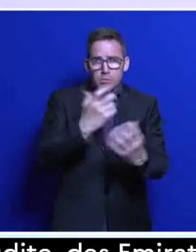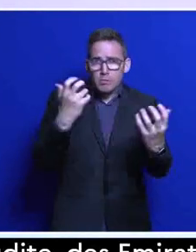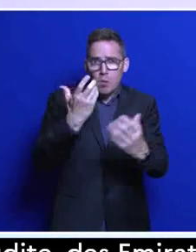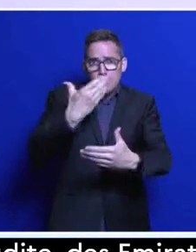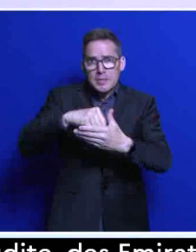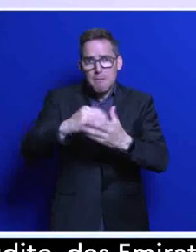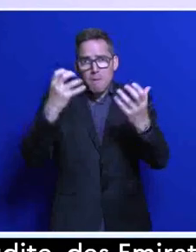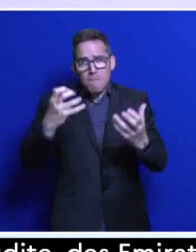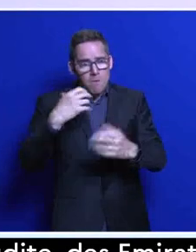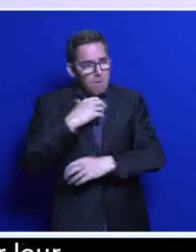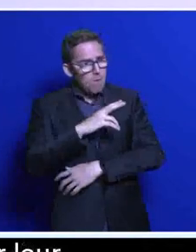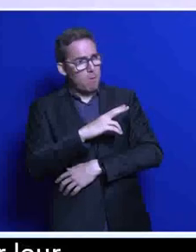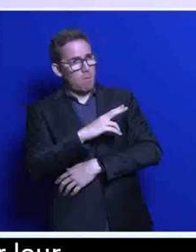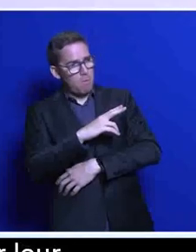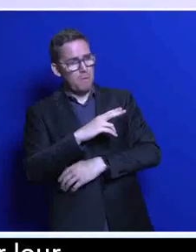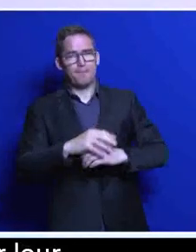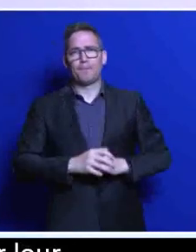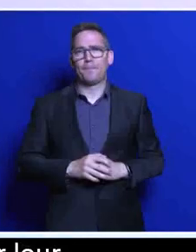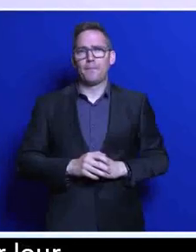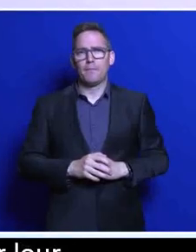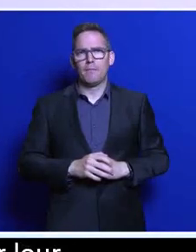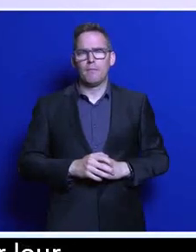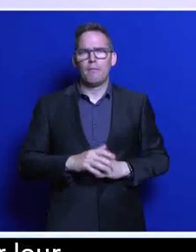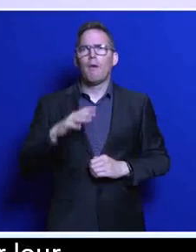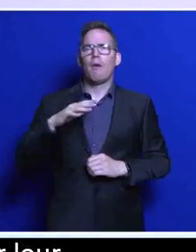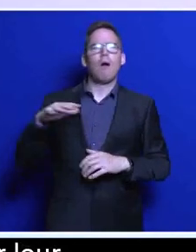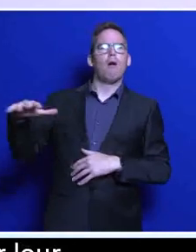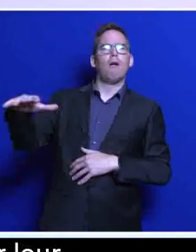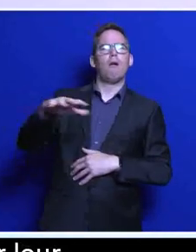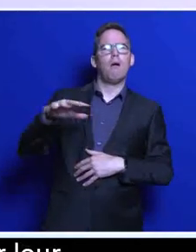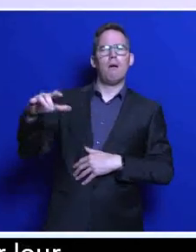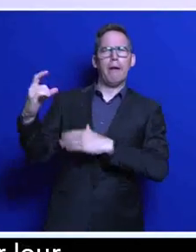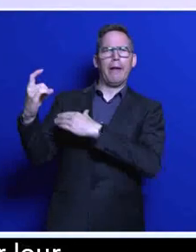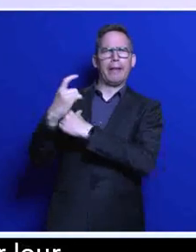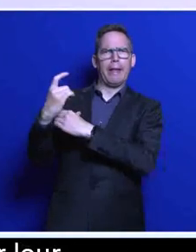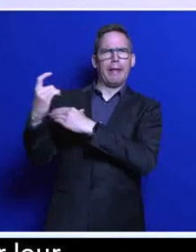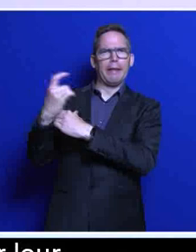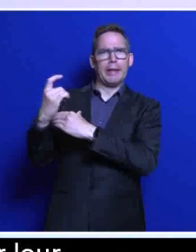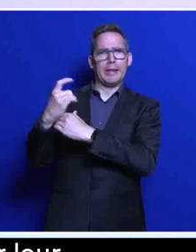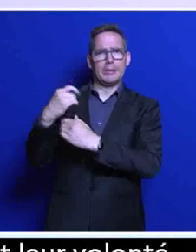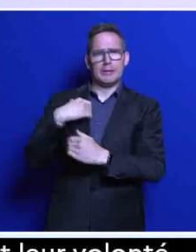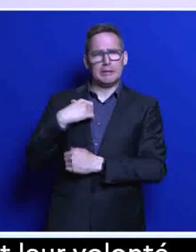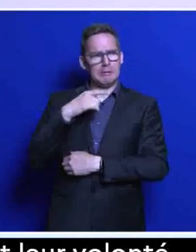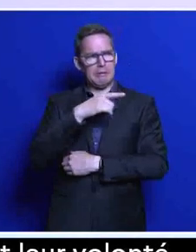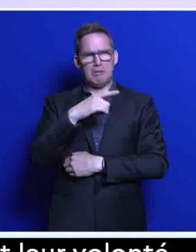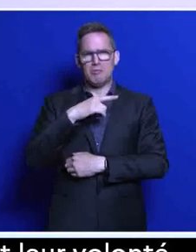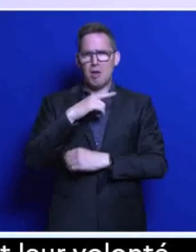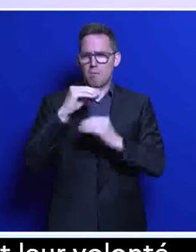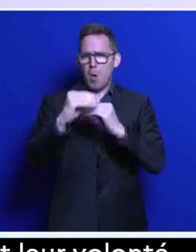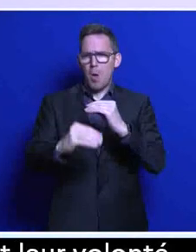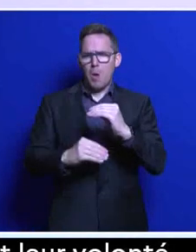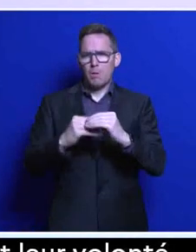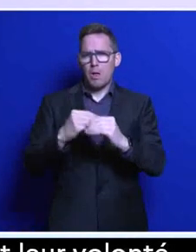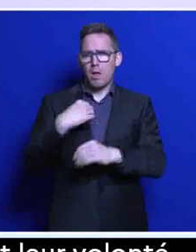énergétique. J'ai vu, pour tous ceux qui critiquent, la plus grande ferme de panneaux solaires au monde,